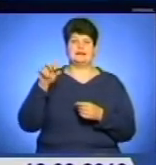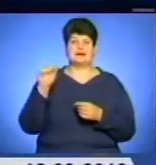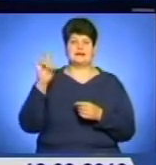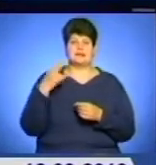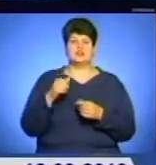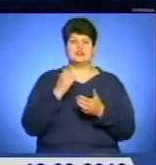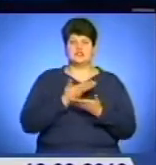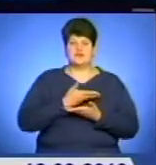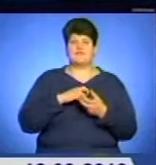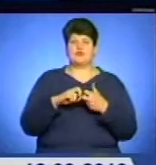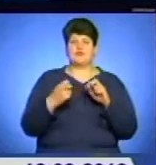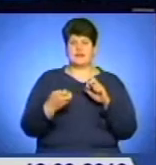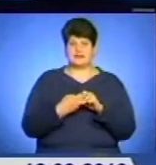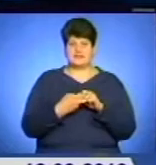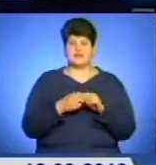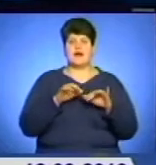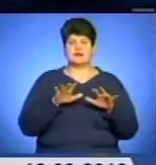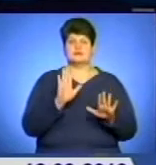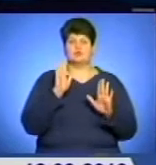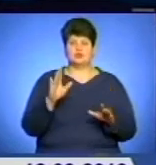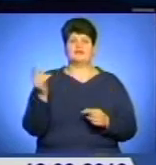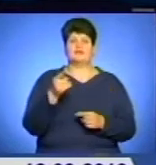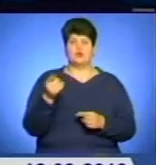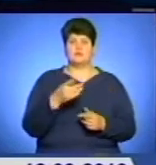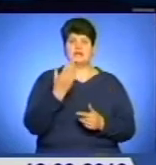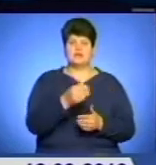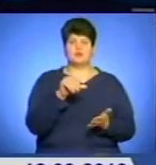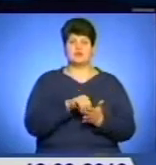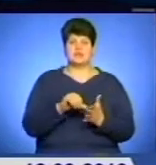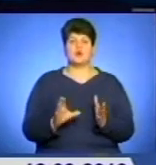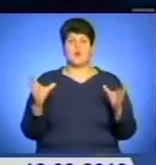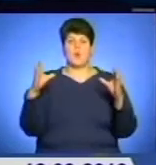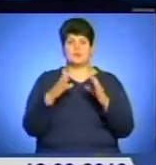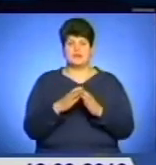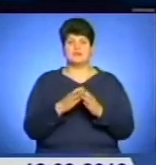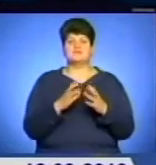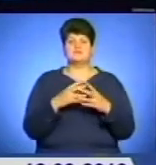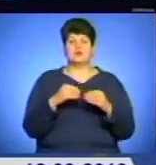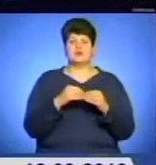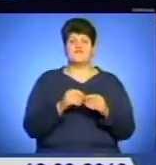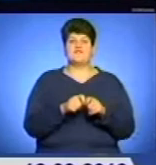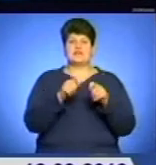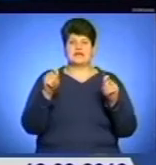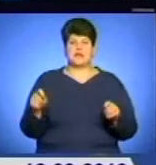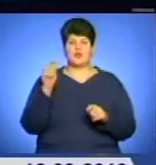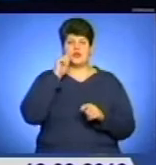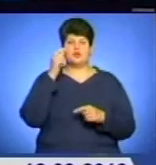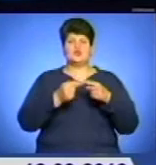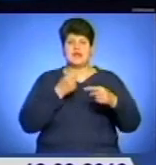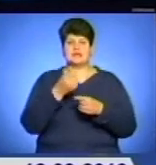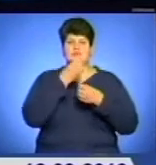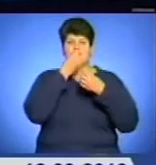в Івано-Франківську. Акція пройде і в Тернополі. Її учасники навіть об'єдналися у спільноту «Відкрий Україну через позитив».